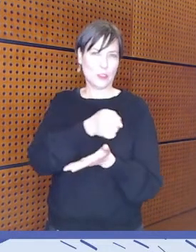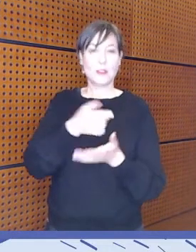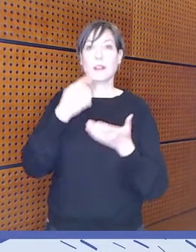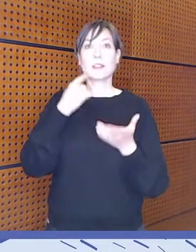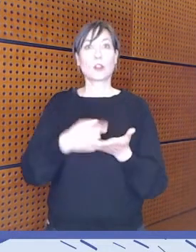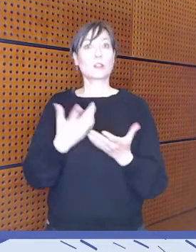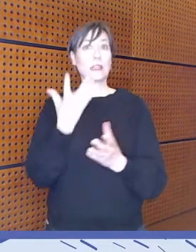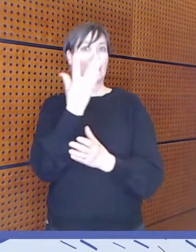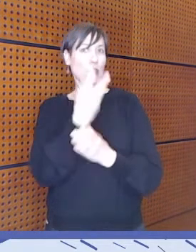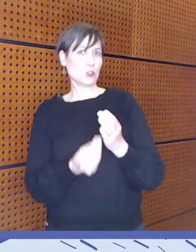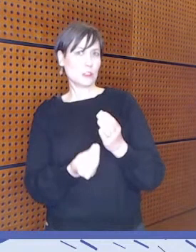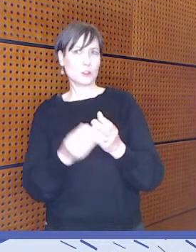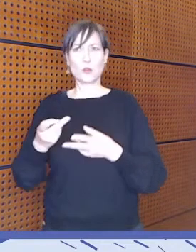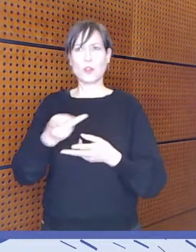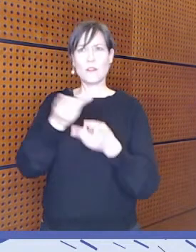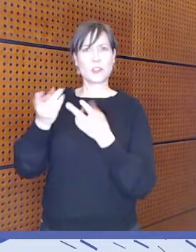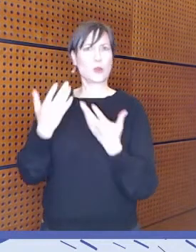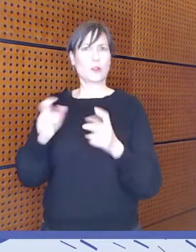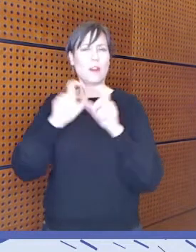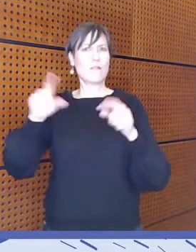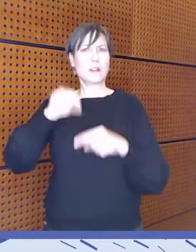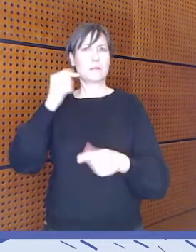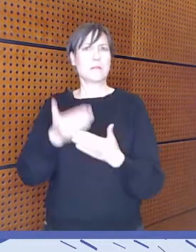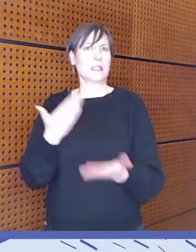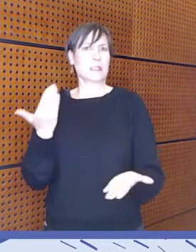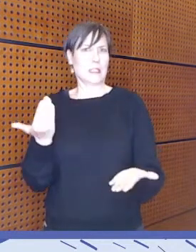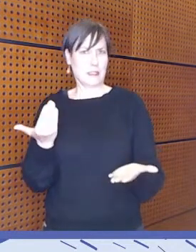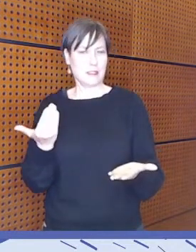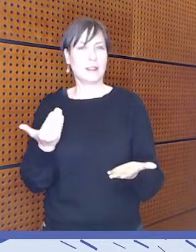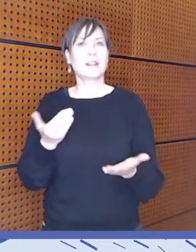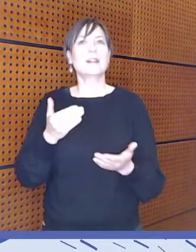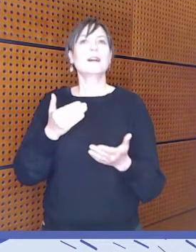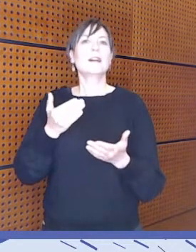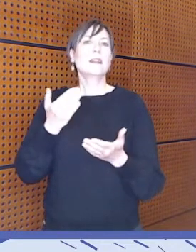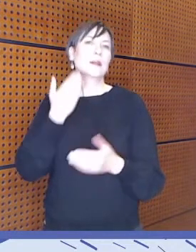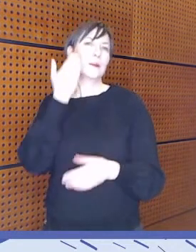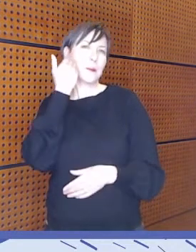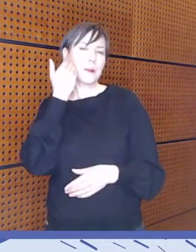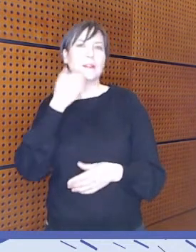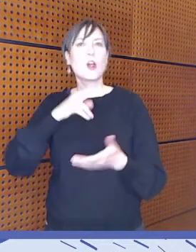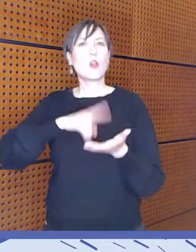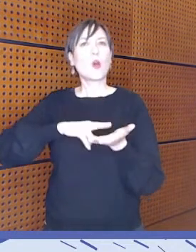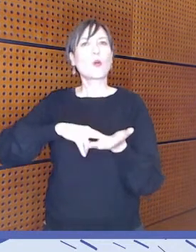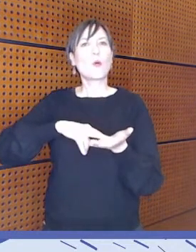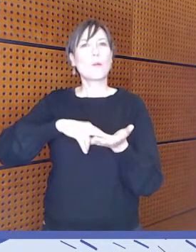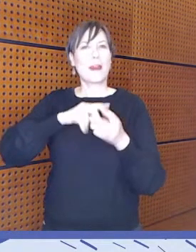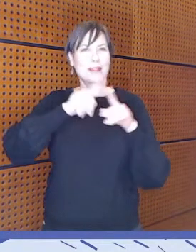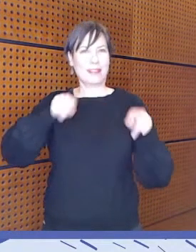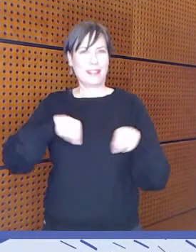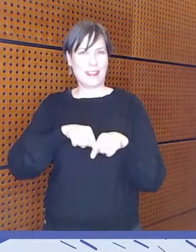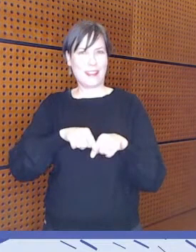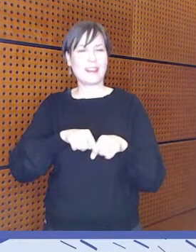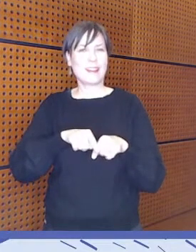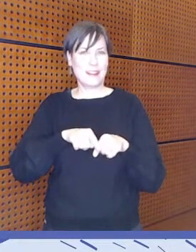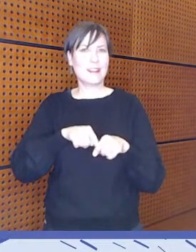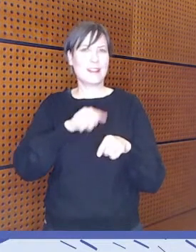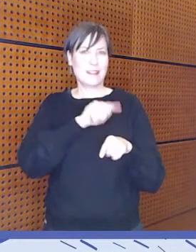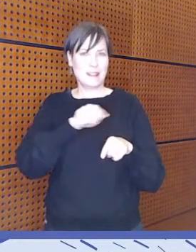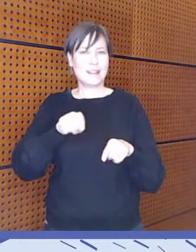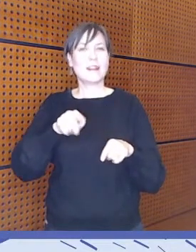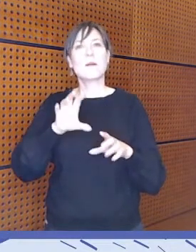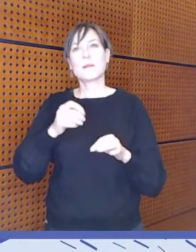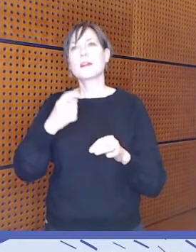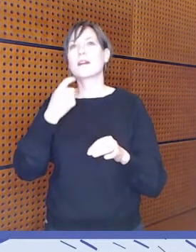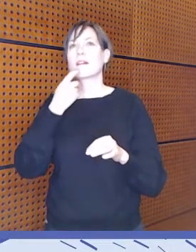tästä inklusiivisuudesta ja yhdenvertaisuudesta. Tässä näitä viimeaikaisia ikään kuin dokumentteja, jotka tähän myös osoittaa, on ihan nimenomaan just nämä kansalliset